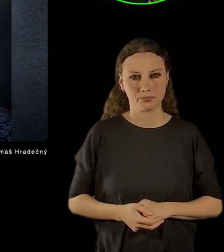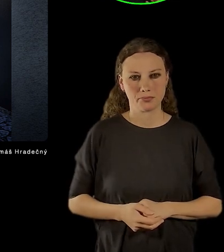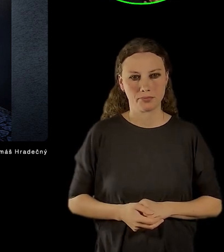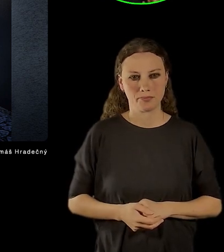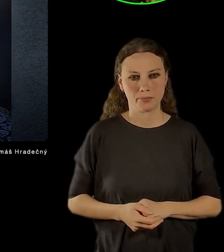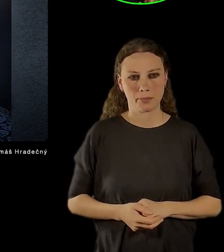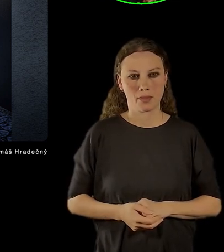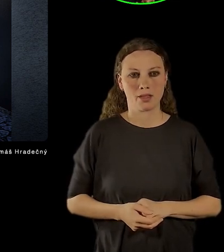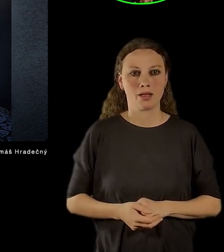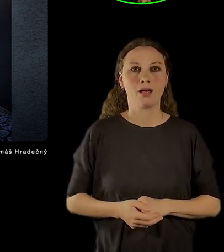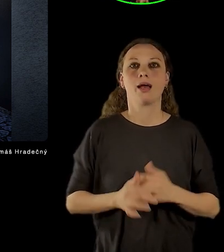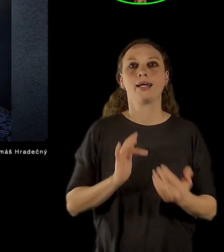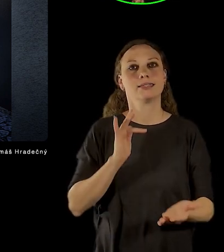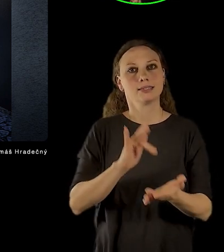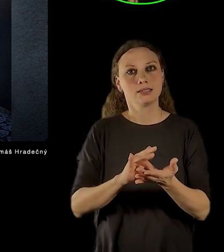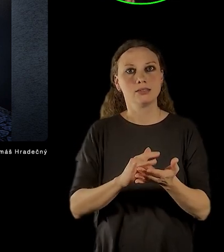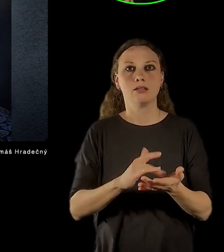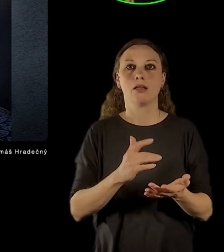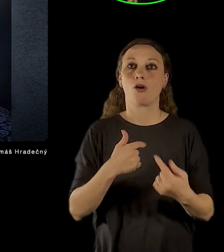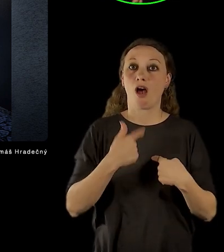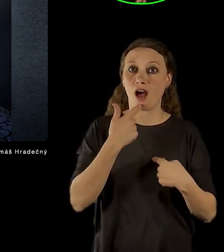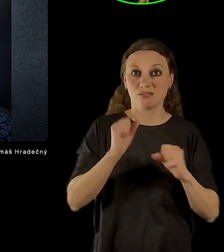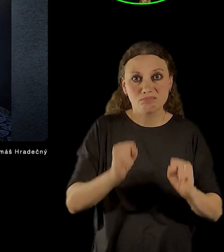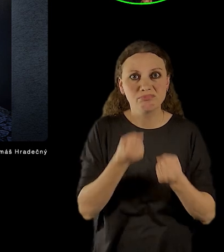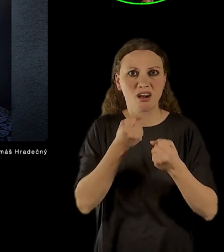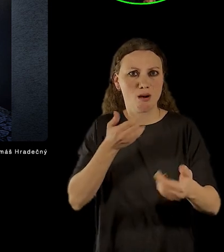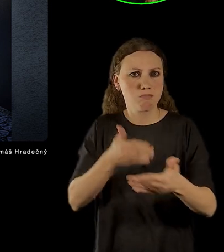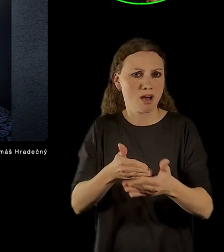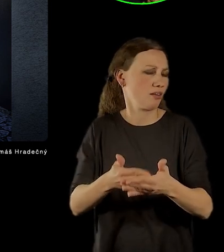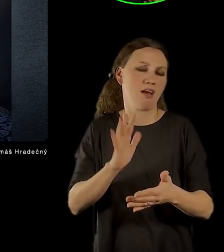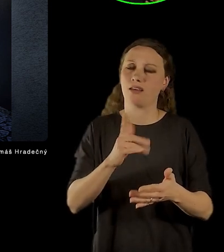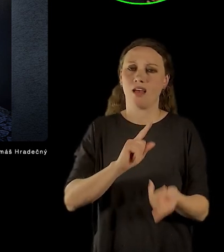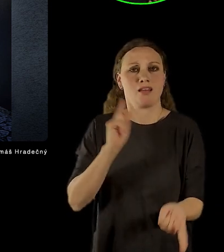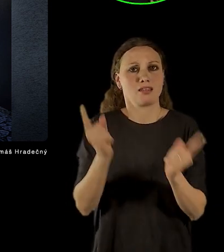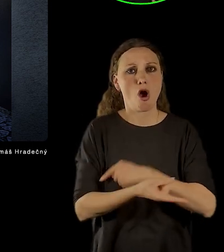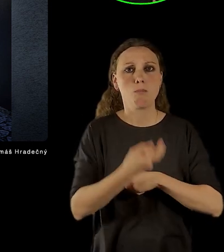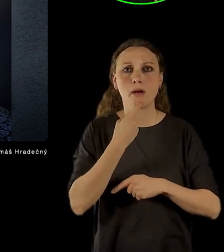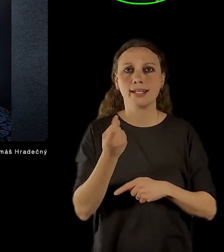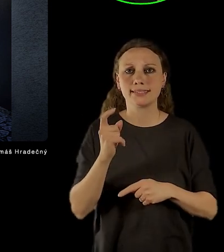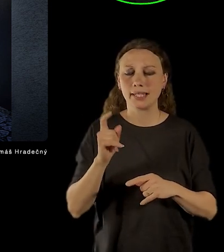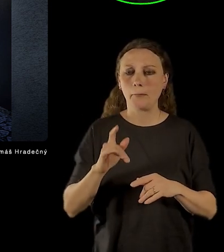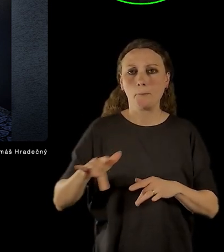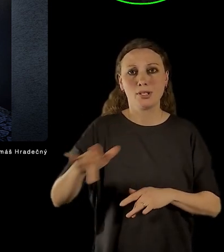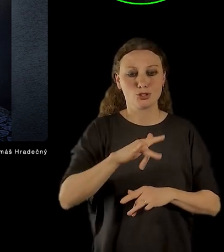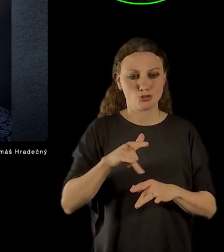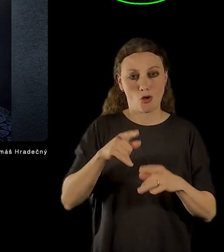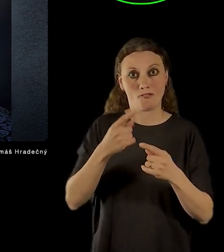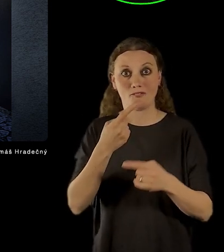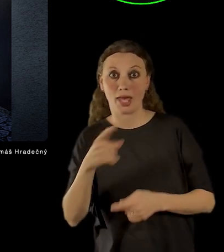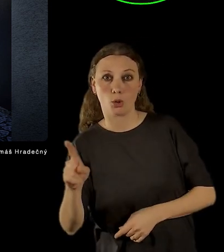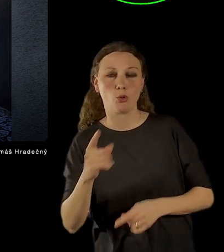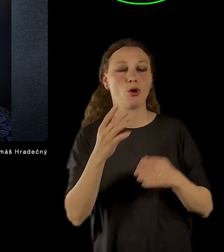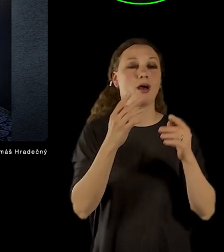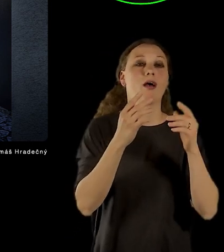nevytváříme bariéry, ale propujeme vnitřní a vnější prostory domu, tak aby spolu